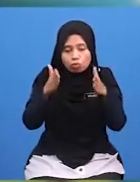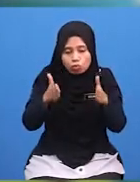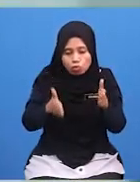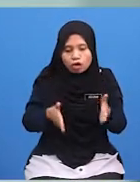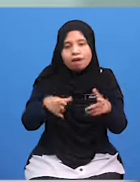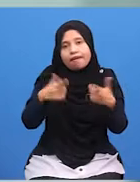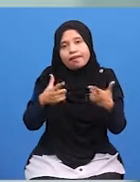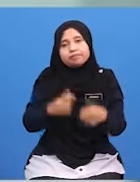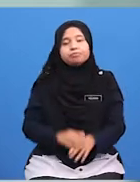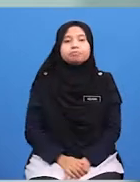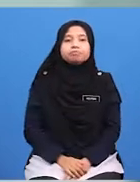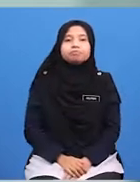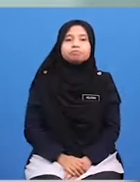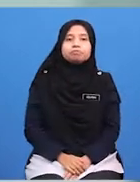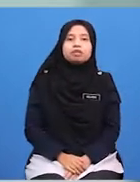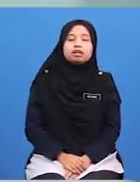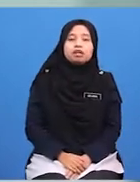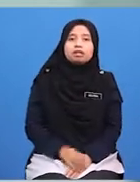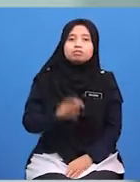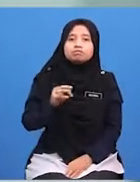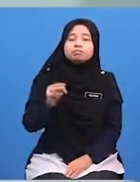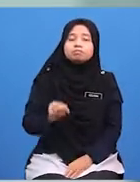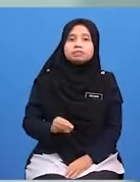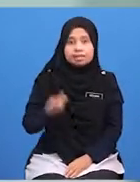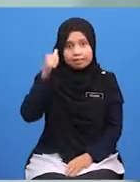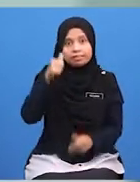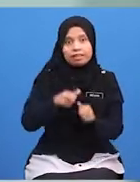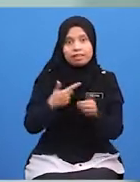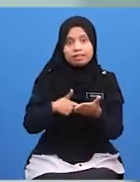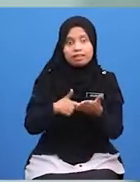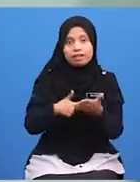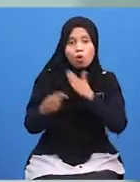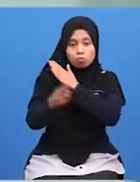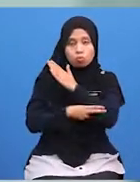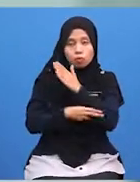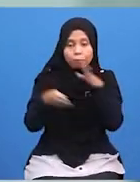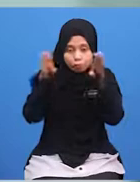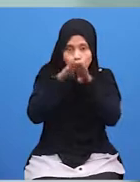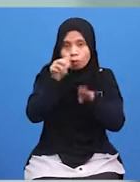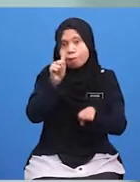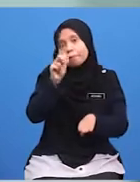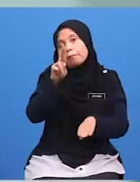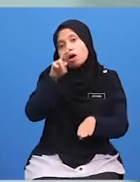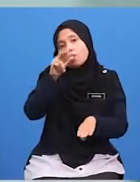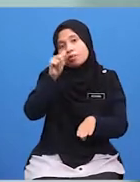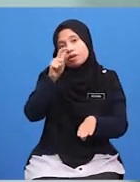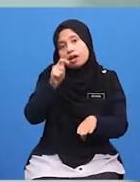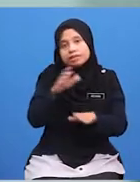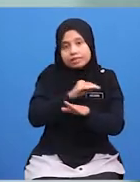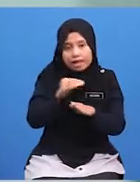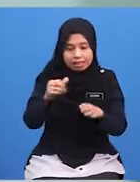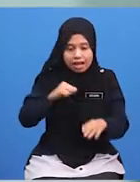Murid-murid Masih Ingatkah Hukum Menutup Aurat Dan